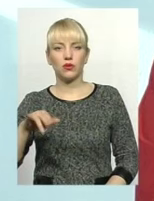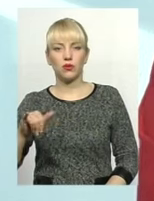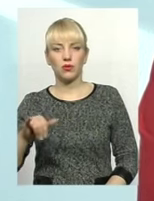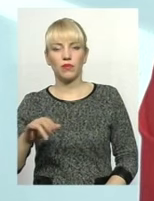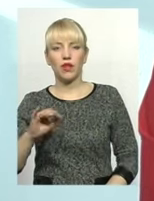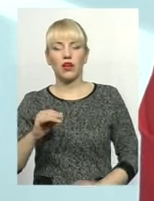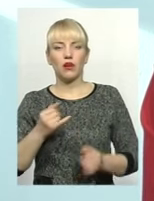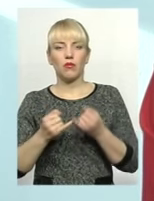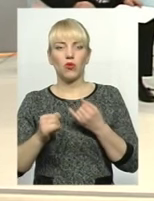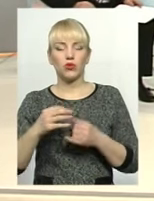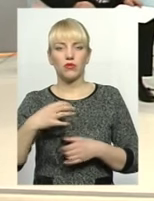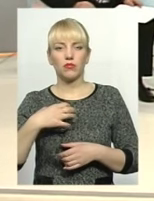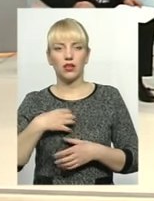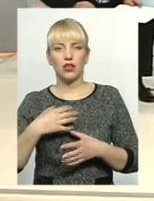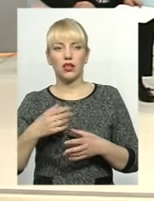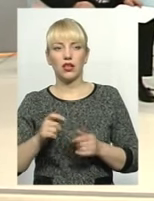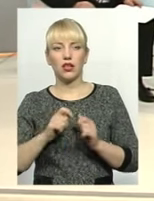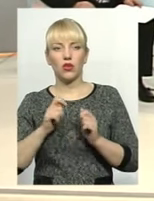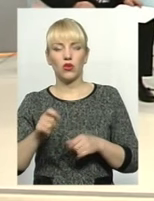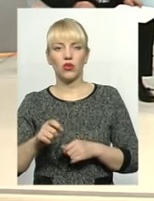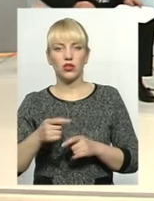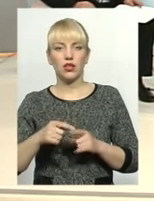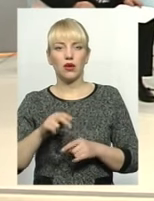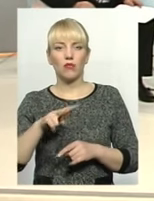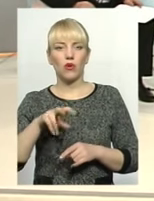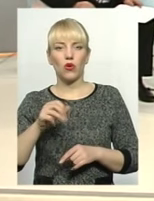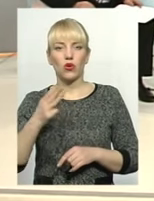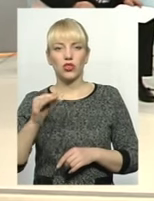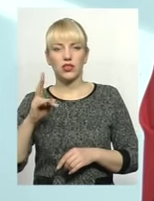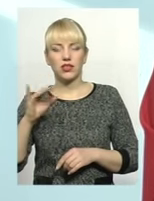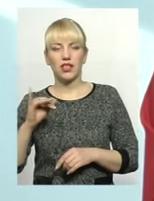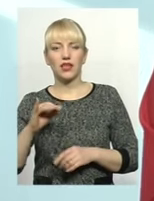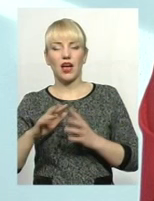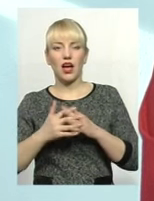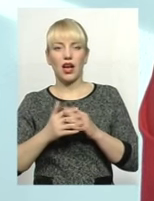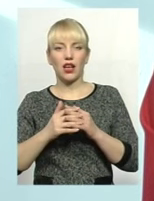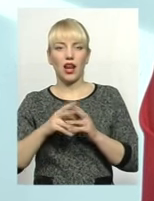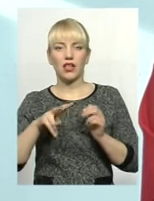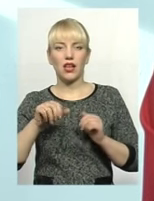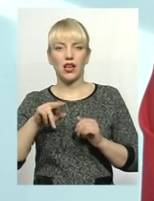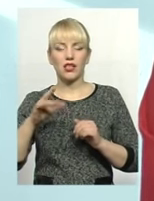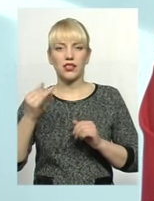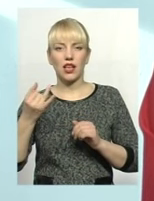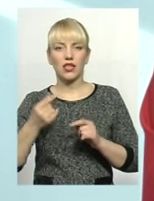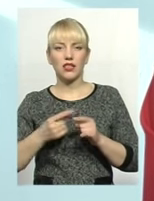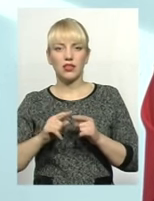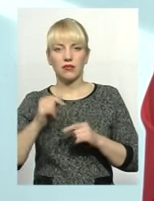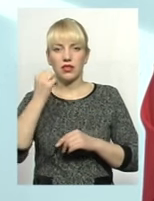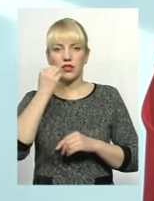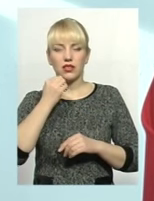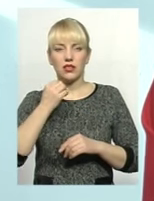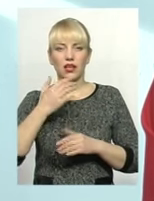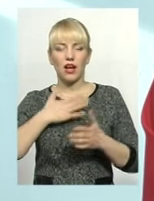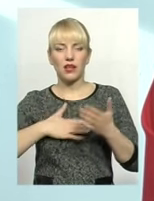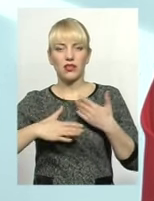бронзовою медалью нагороджено Плужненський професійний аграрний ліцей. Тобто ми радіємо тим здобуткам, які є в